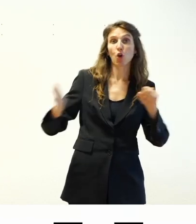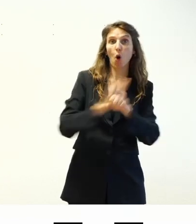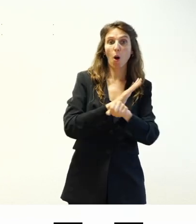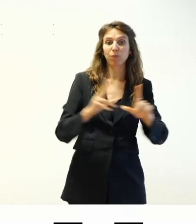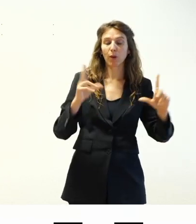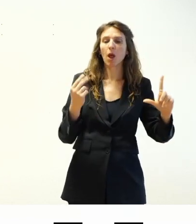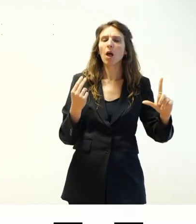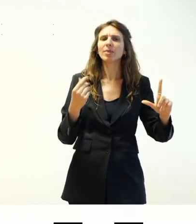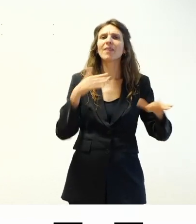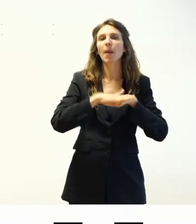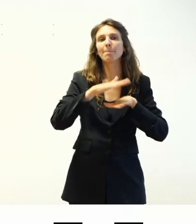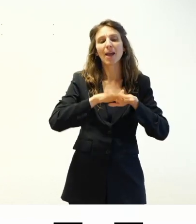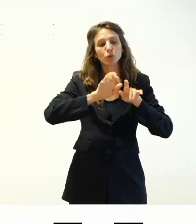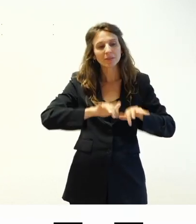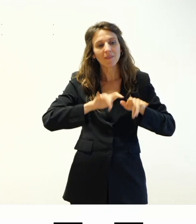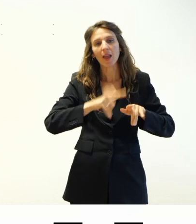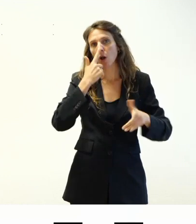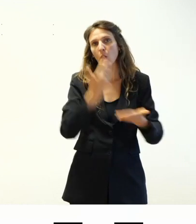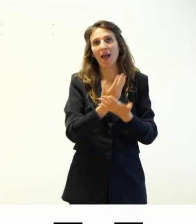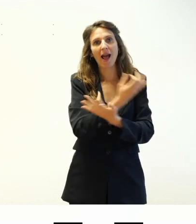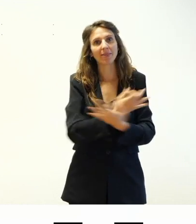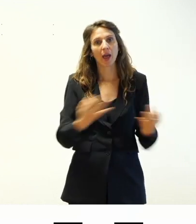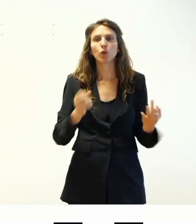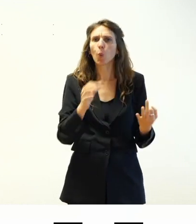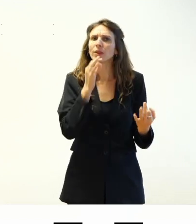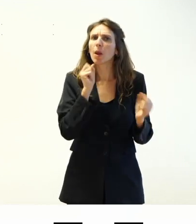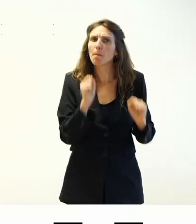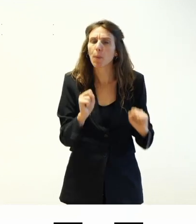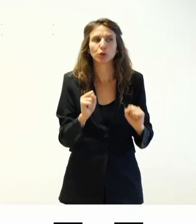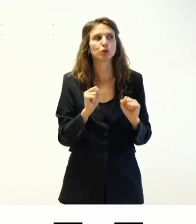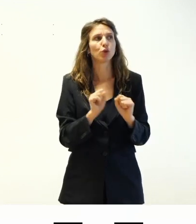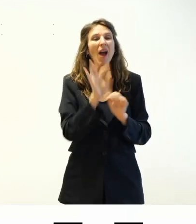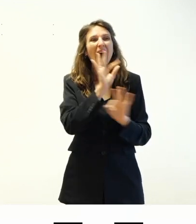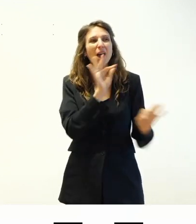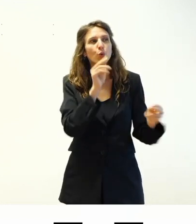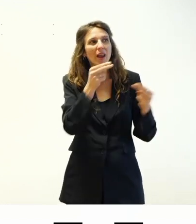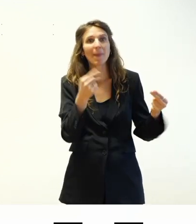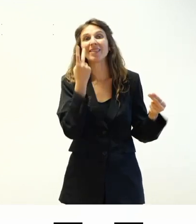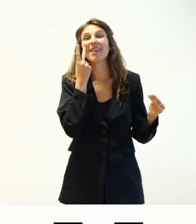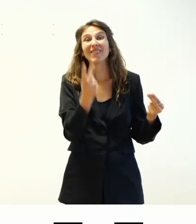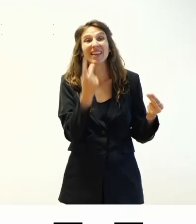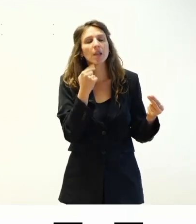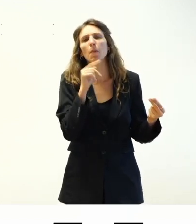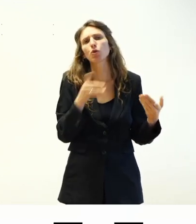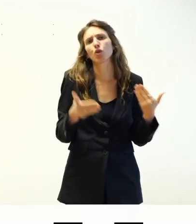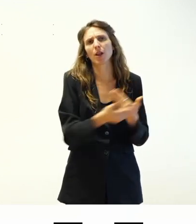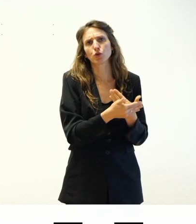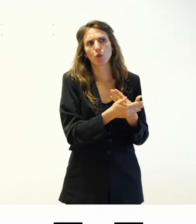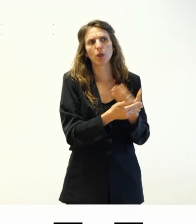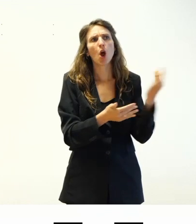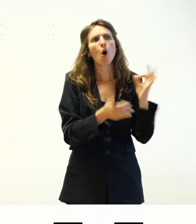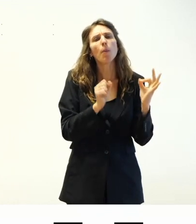uno dei metodi corretti in sostanza quindi è possibile andare a nascondere degli elementi visivamente o a mostrarli soltanto